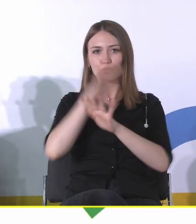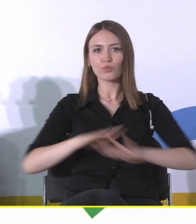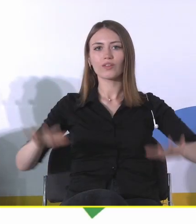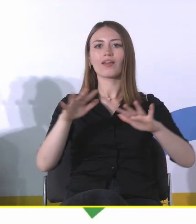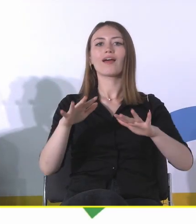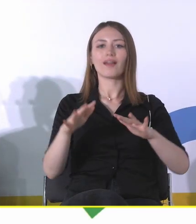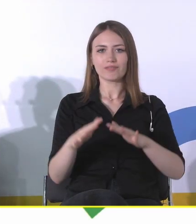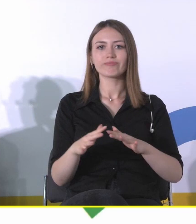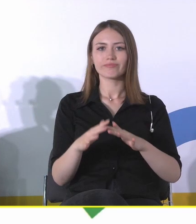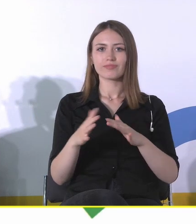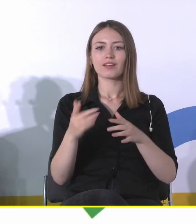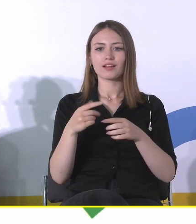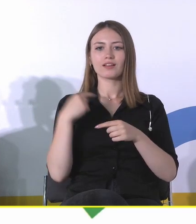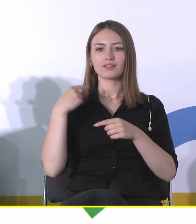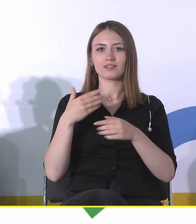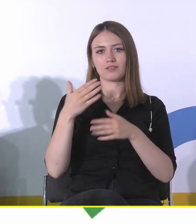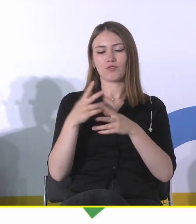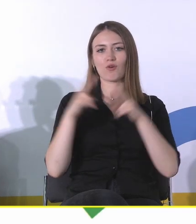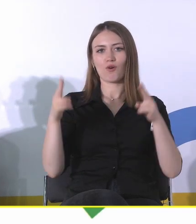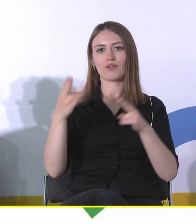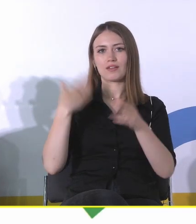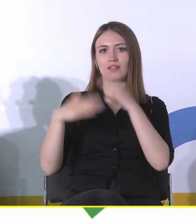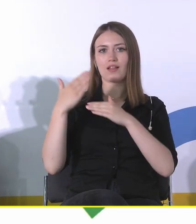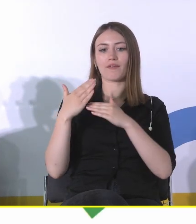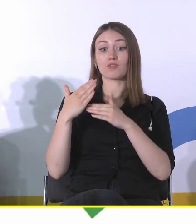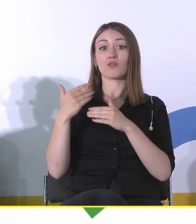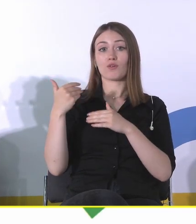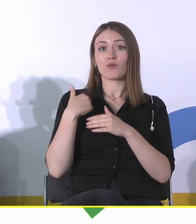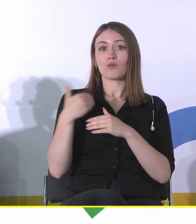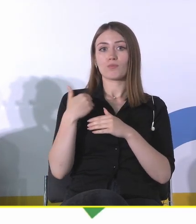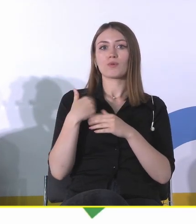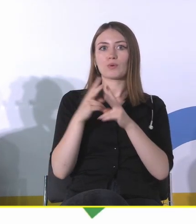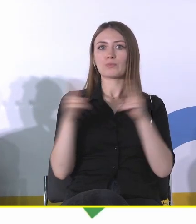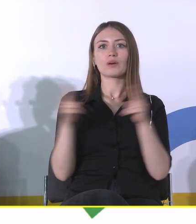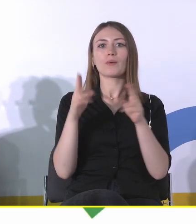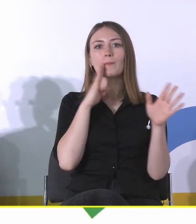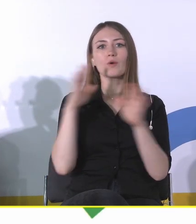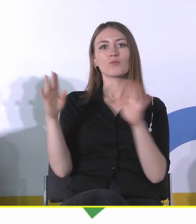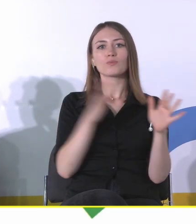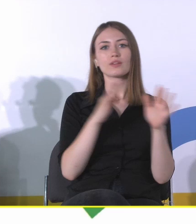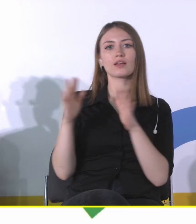długi czas na kulturę, dziedzictwo kulturowe patrzyliśmy przez pryzmat rozwoju gospodarczego,